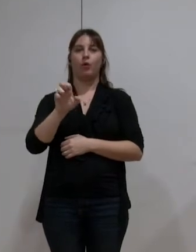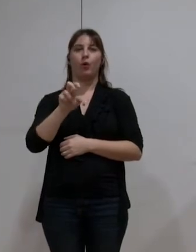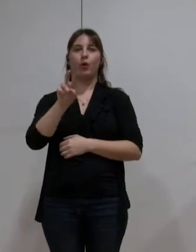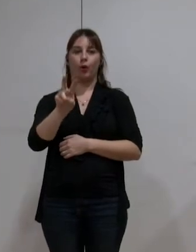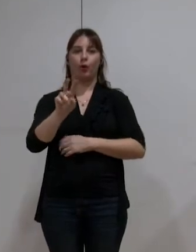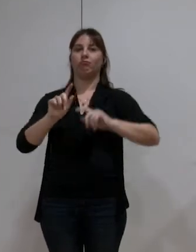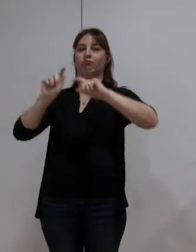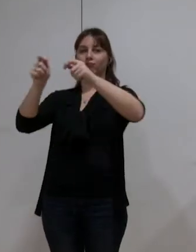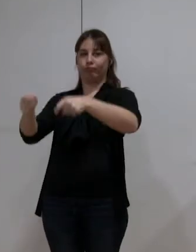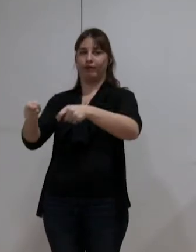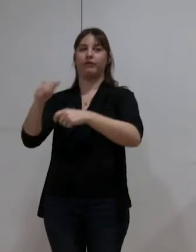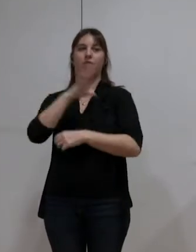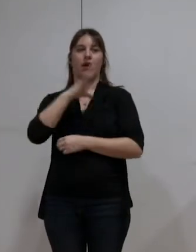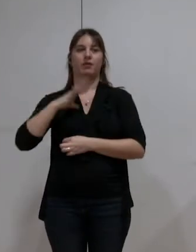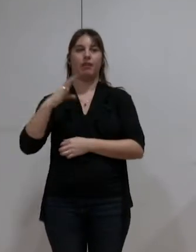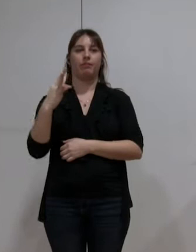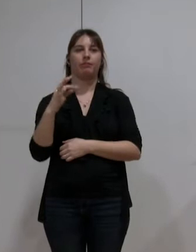We're on enchaîne.